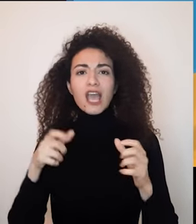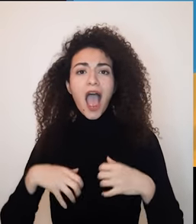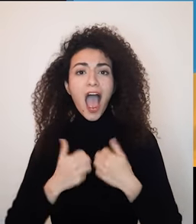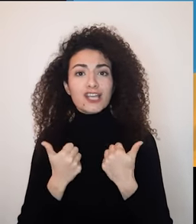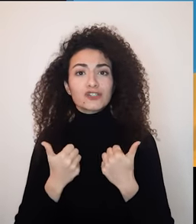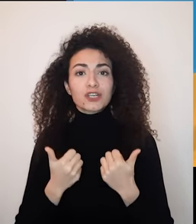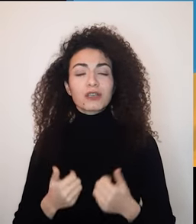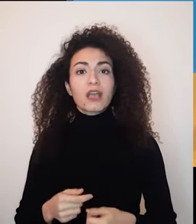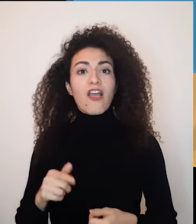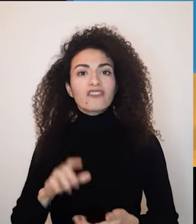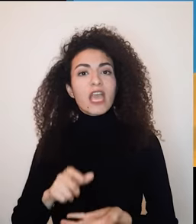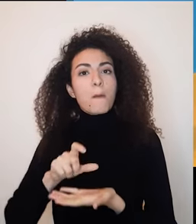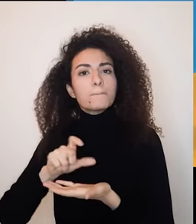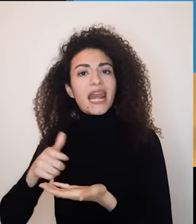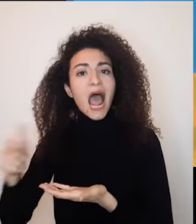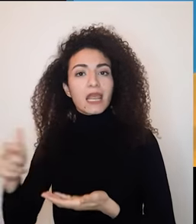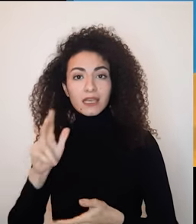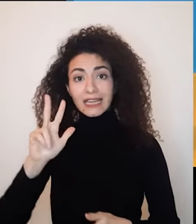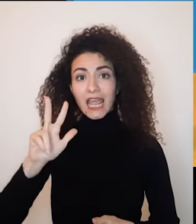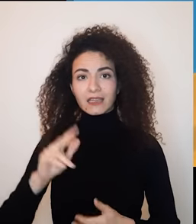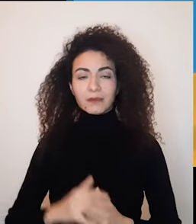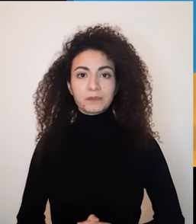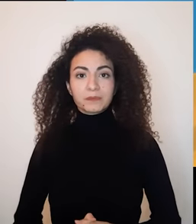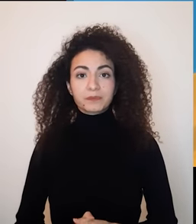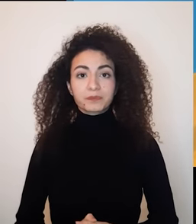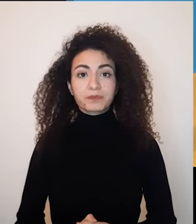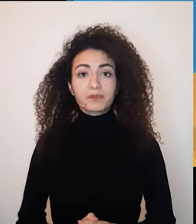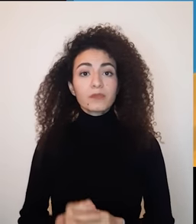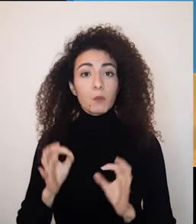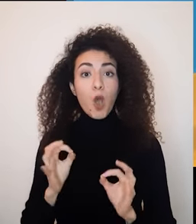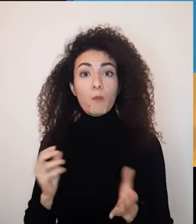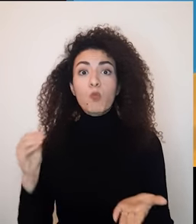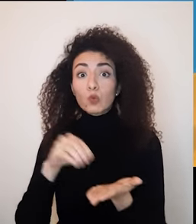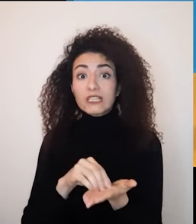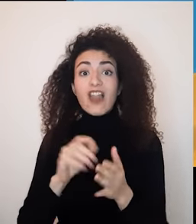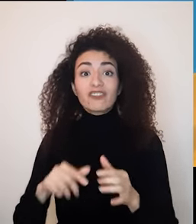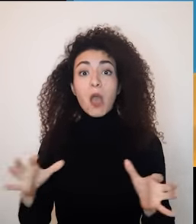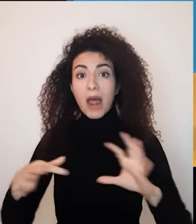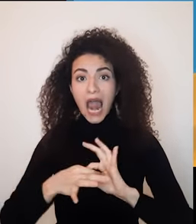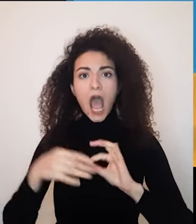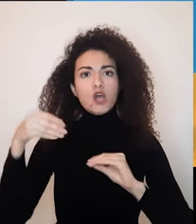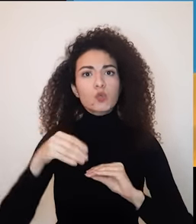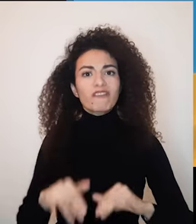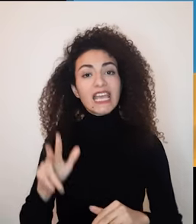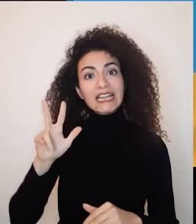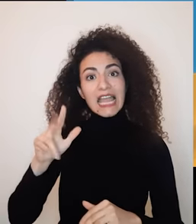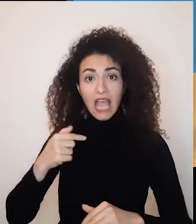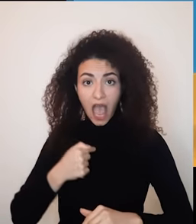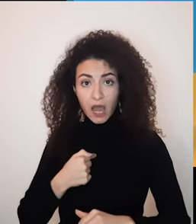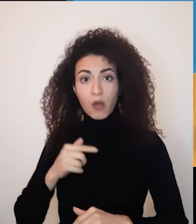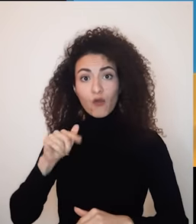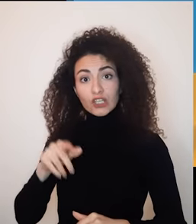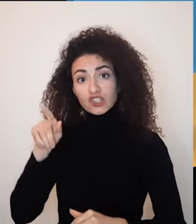حي بتمر بعدة مراحل كيتمضج وكي نصبح ثلاثة بالعلاقة أنا وإنت